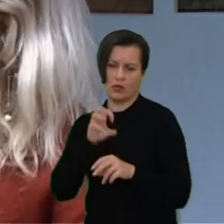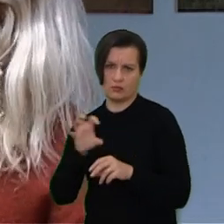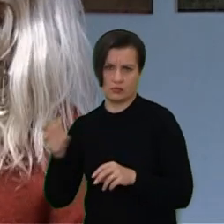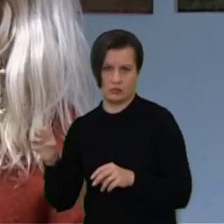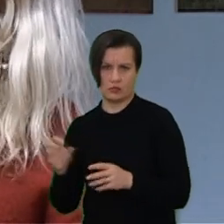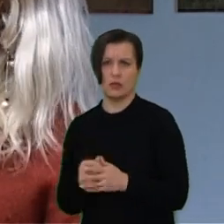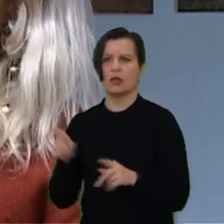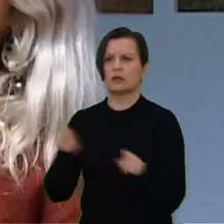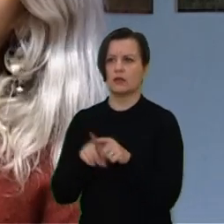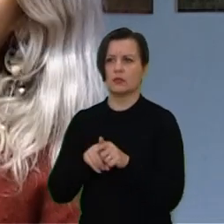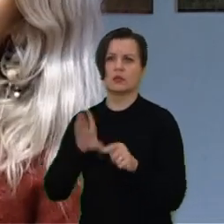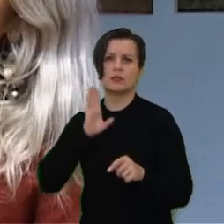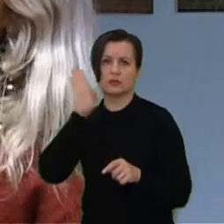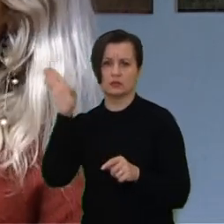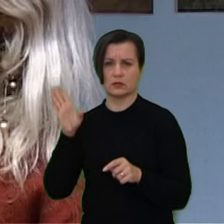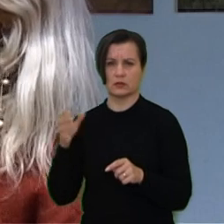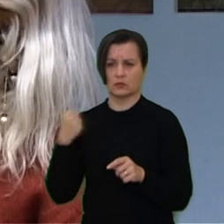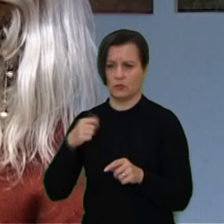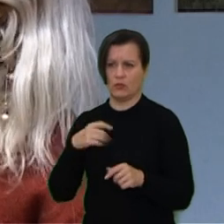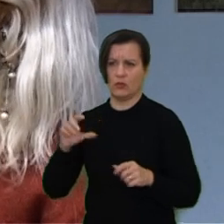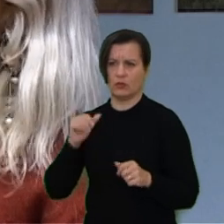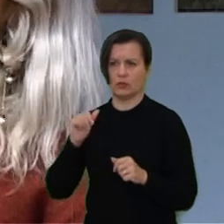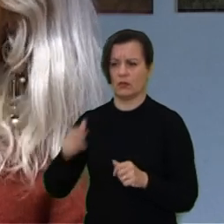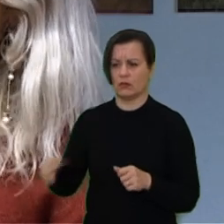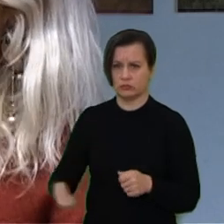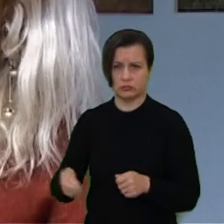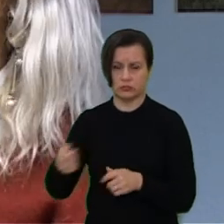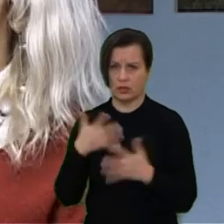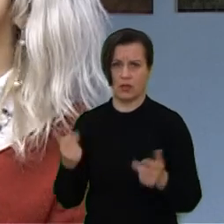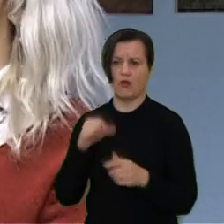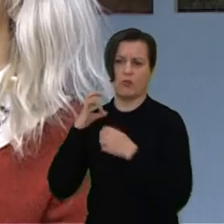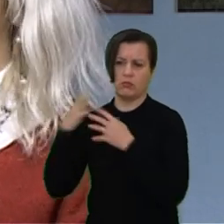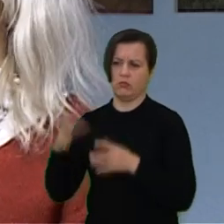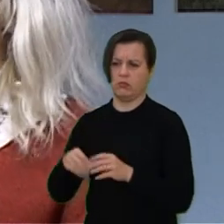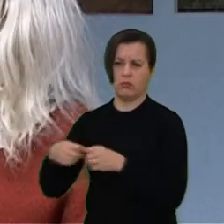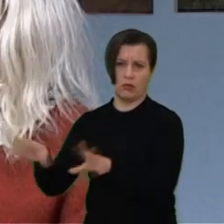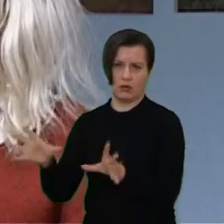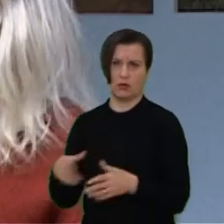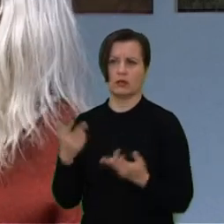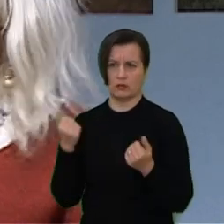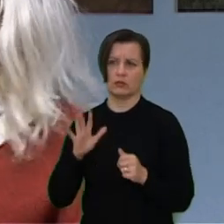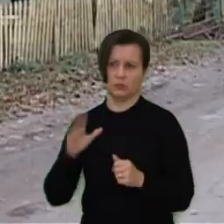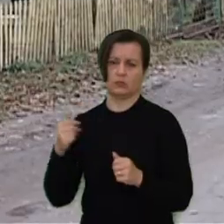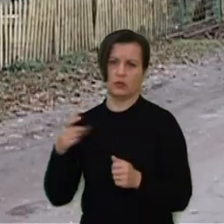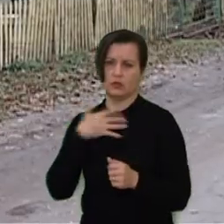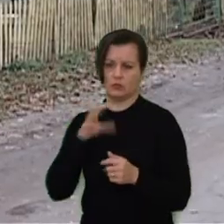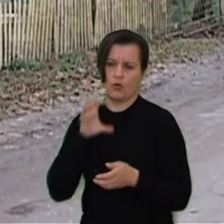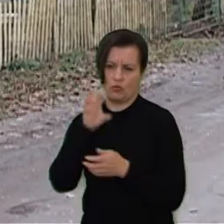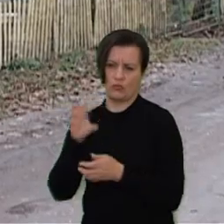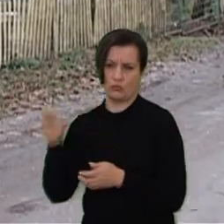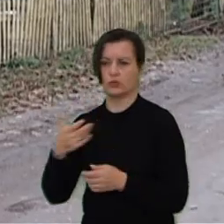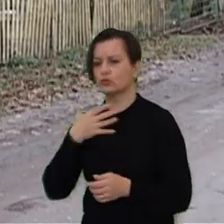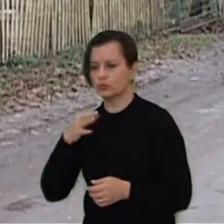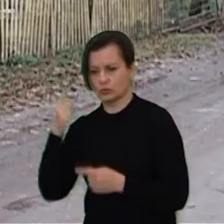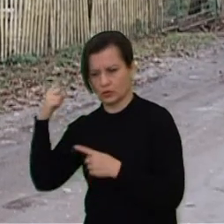yra išlikusi, taip pat didelė problema yra, arytai žmonės savo šunų nevedžioja, o tiesiog juos paleidžia. Ir būna atveju, tikrai būna kaip ir žmonės